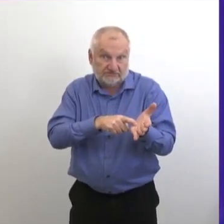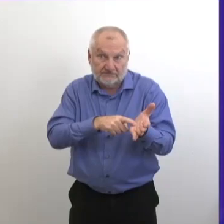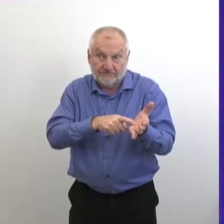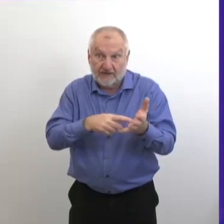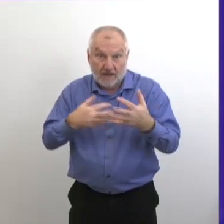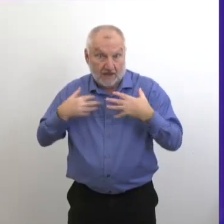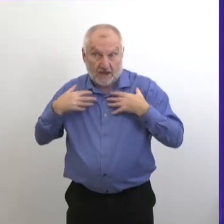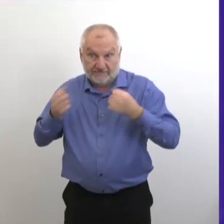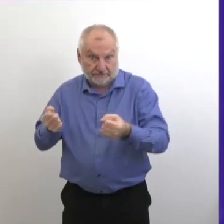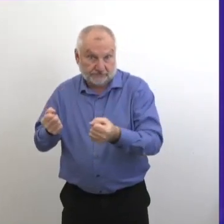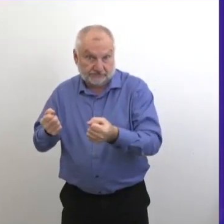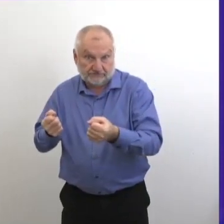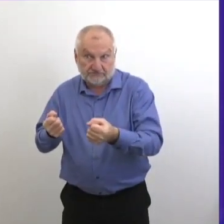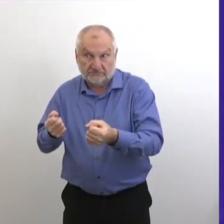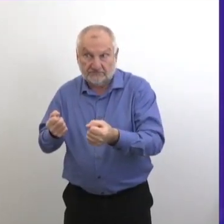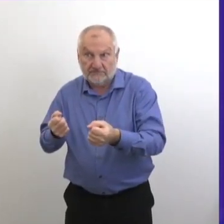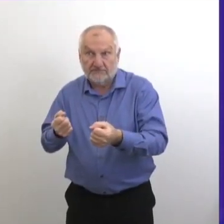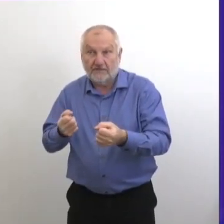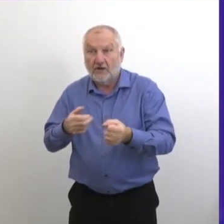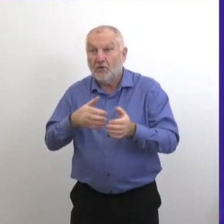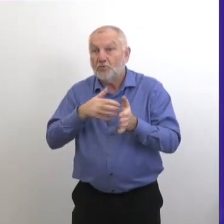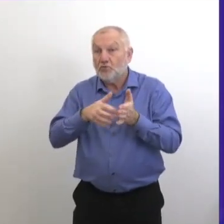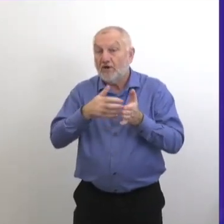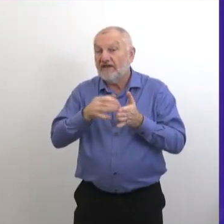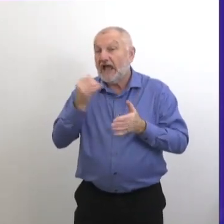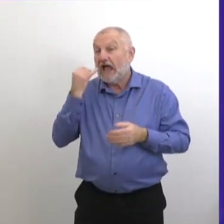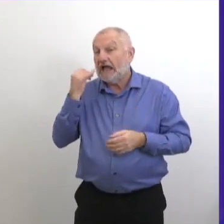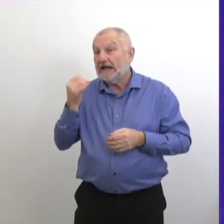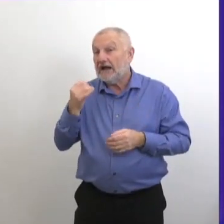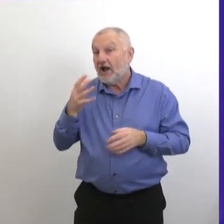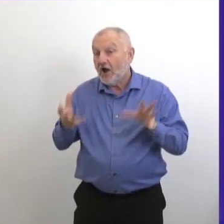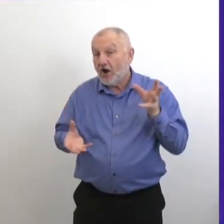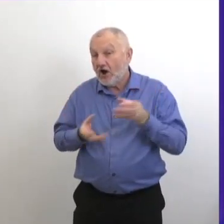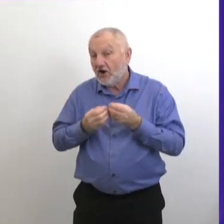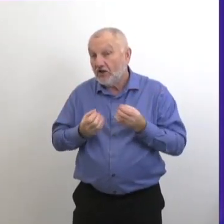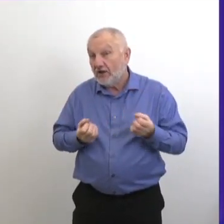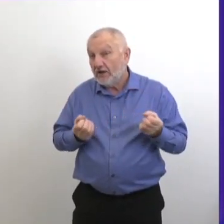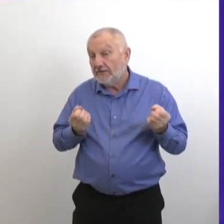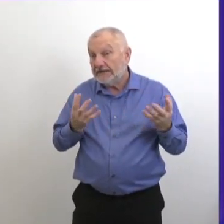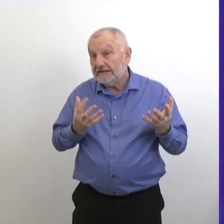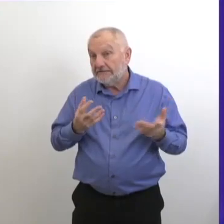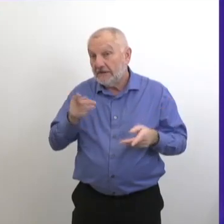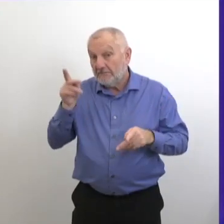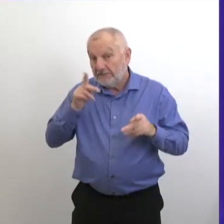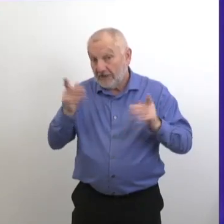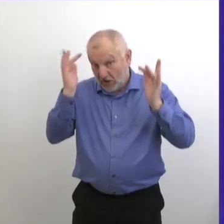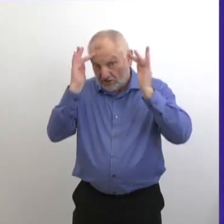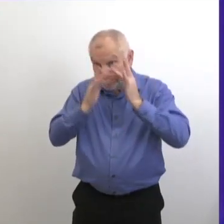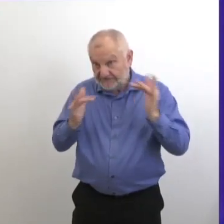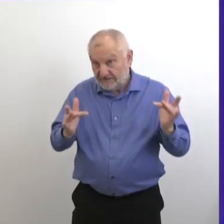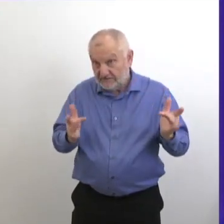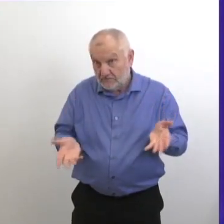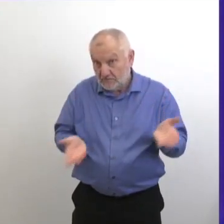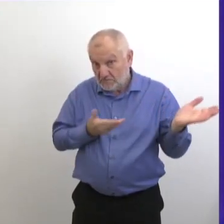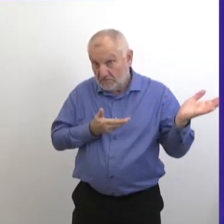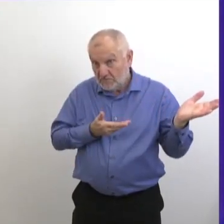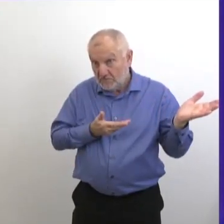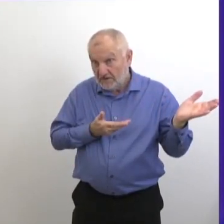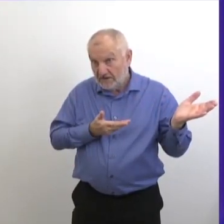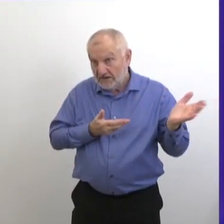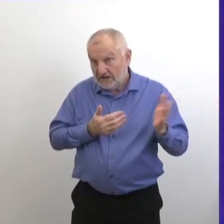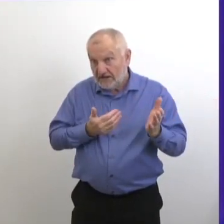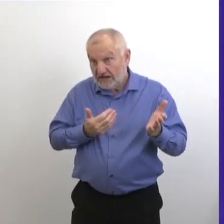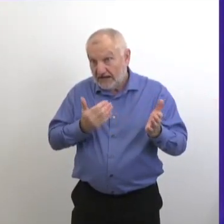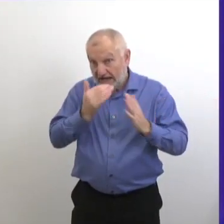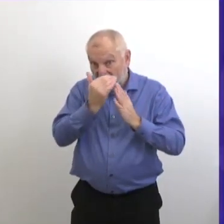une estimation très, très, très grossière du nombre de cas qu'on a. Bon, bien entendu, les gens qui sont à l'hôpital sont sur la liste plus longtemps, mais c'est